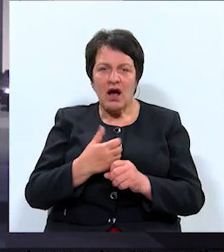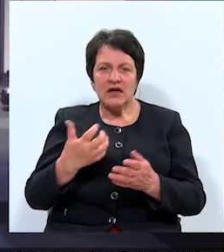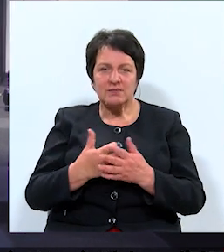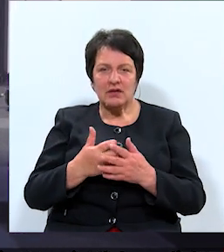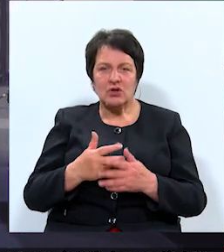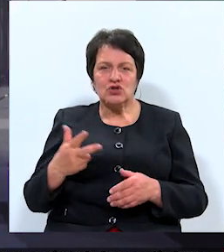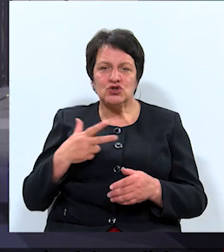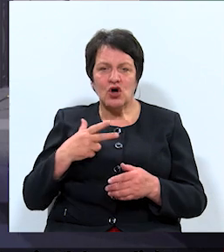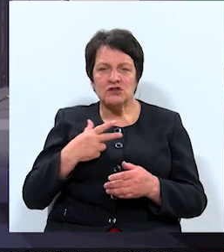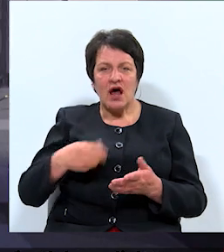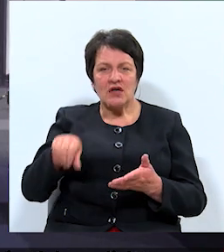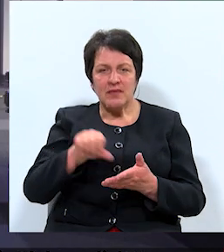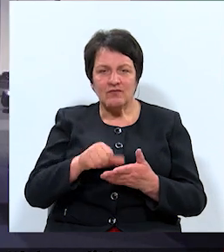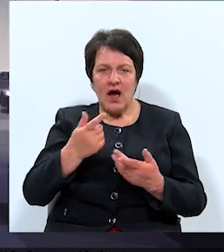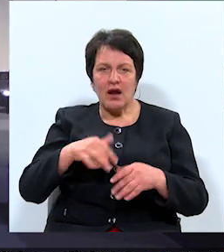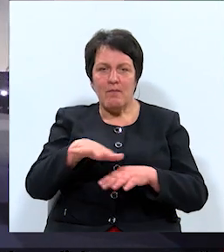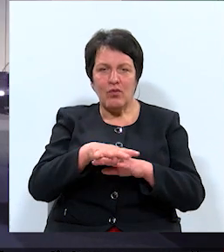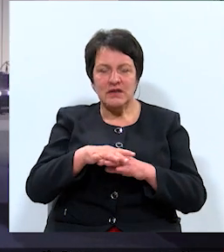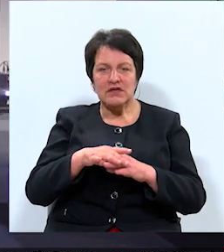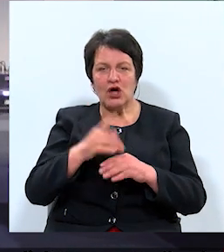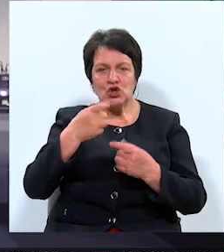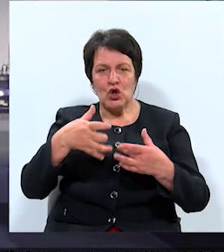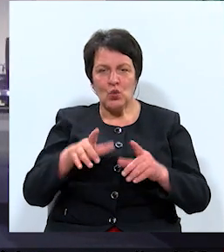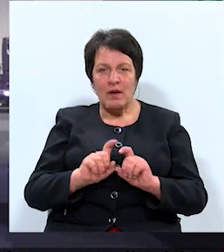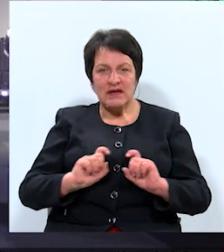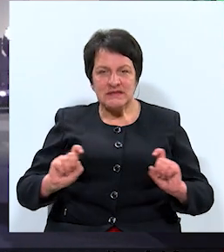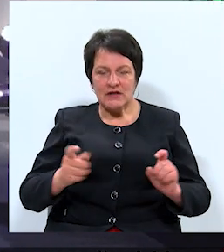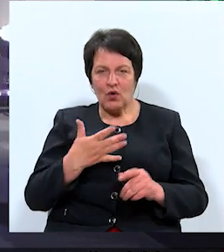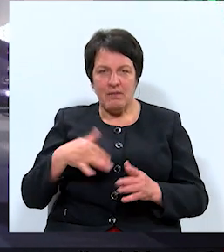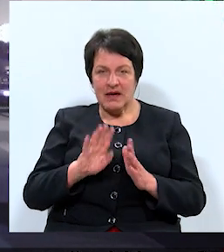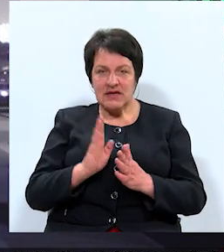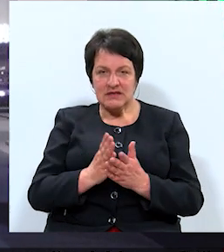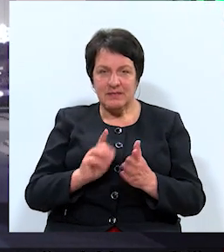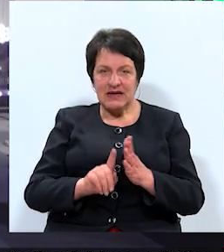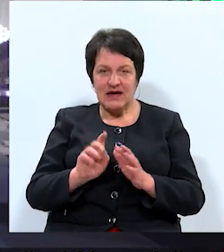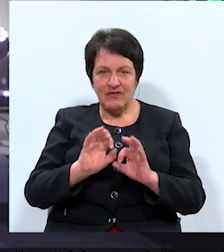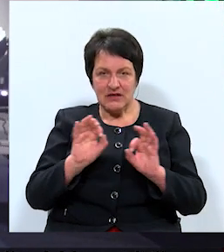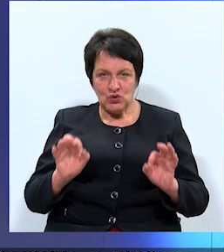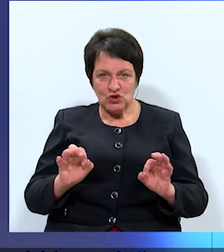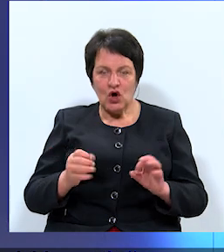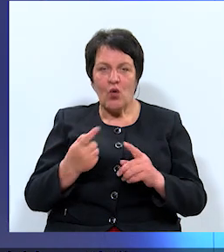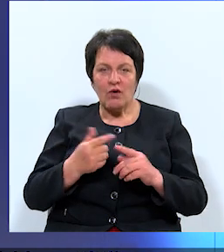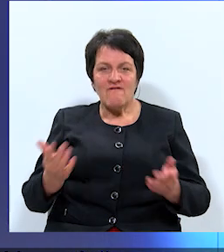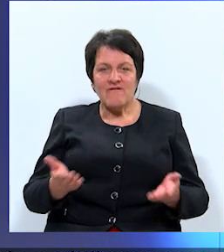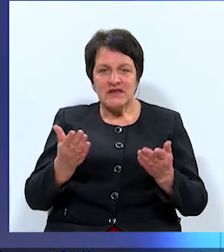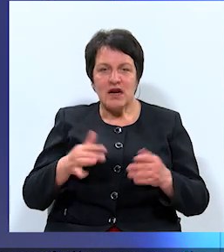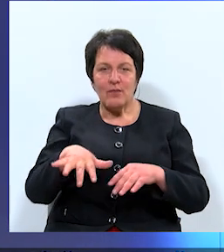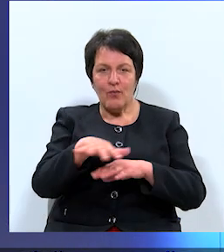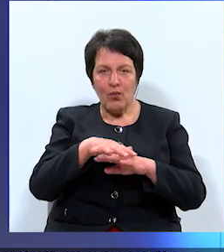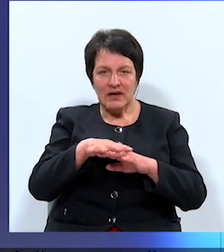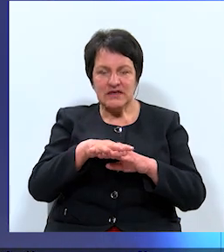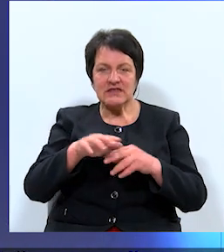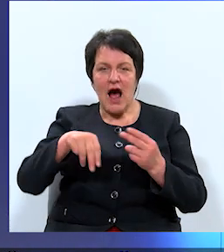sociālās platformas, gan izmantojot publiskās domes sēdes, ko mēs esam ieviesuši, gan arī veicināt publiskas